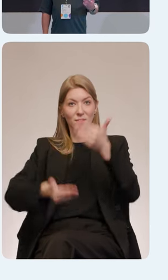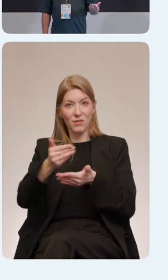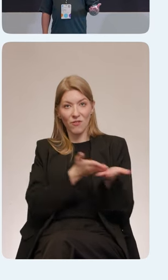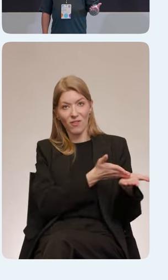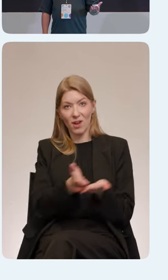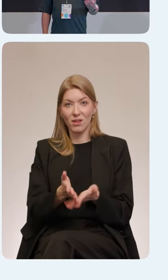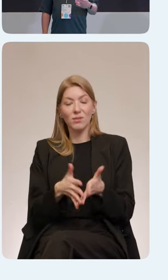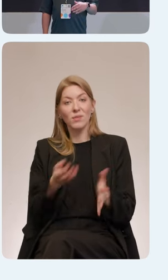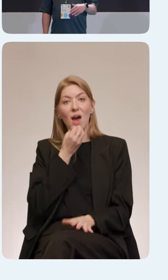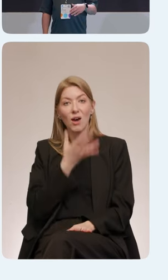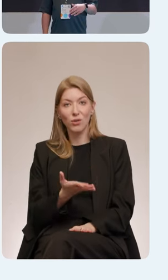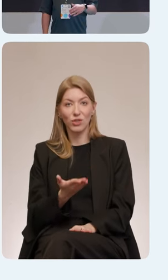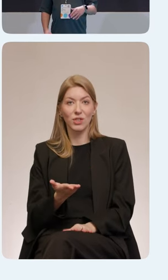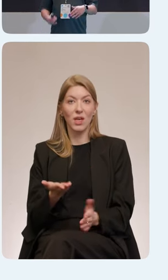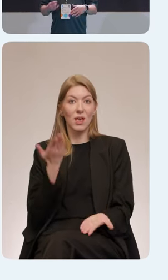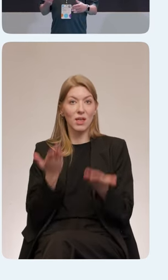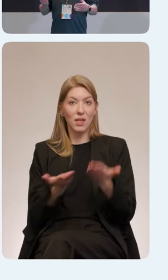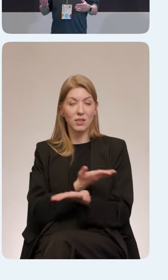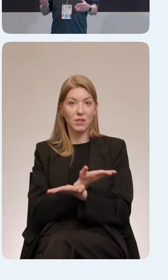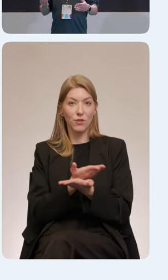есть, на уровне макеты, если вы размечаете